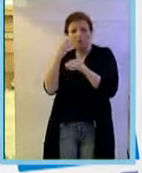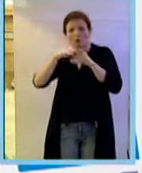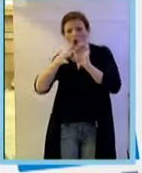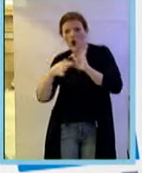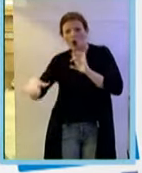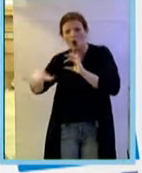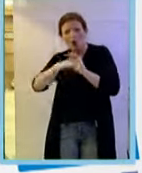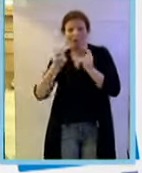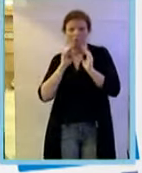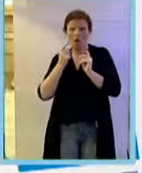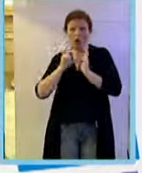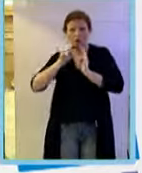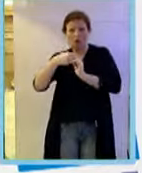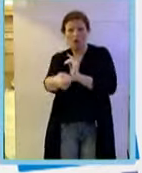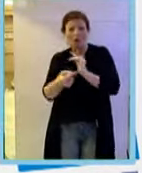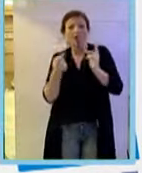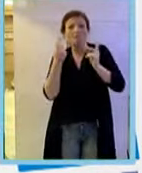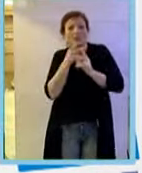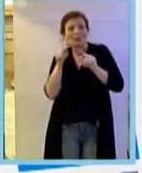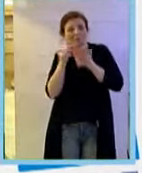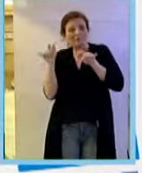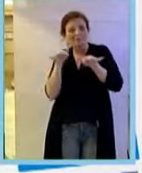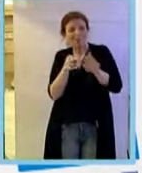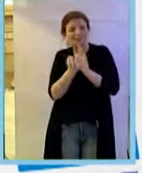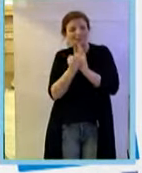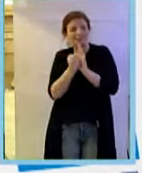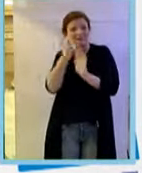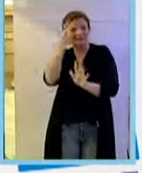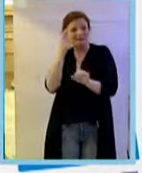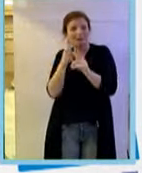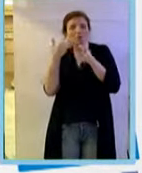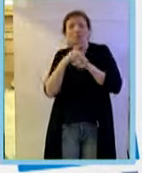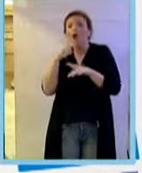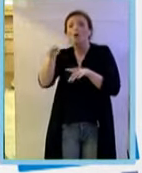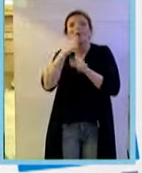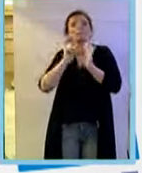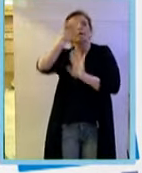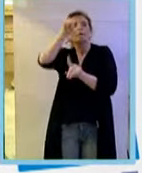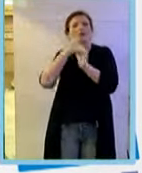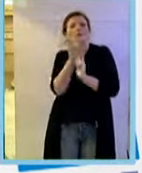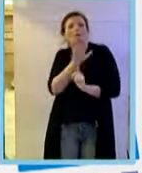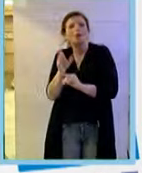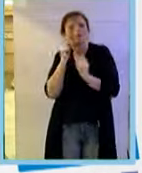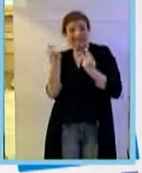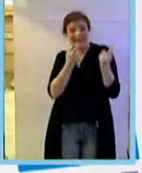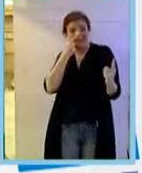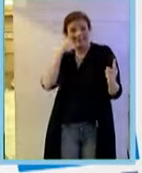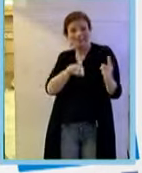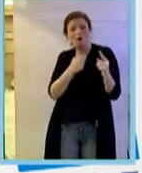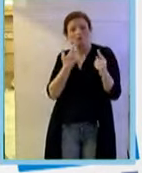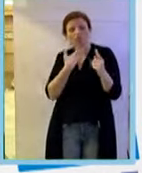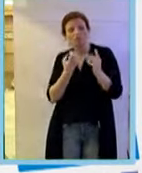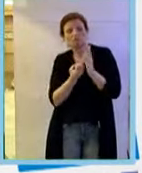dopo hanno avuto un'influenza importantissima sul campo, perché sono stati i primi a dimostrare che in questo caso si tratta di un fattore